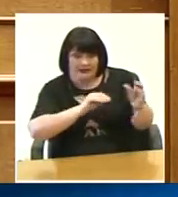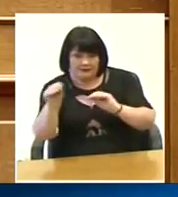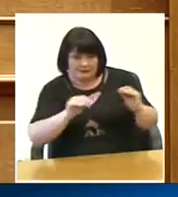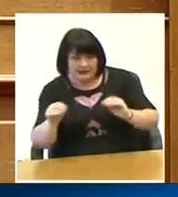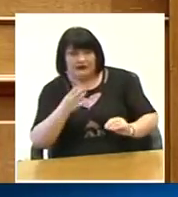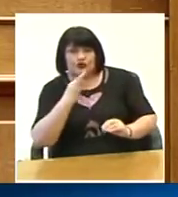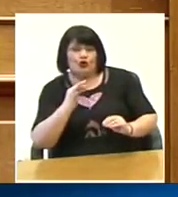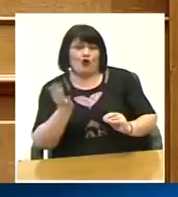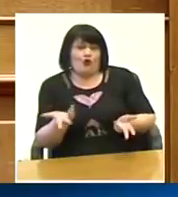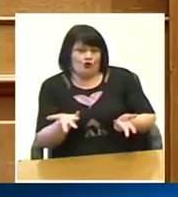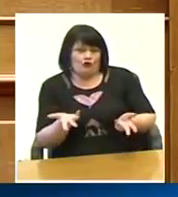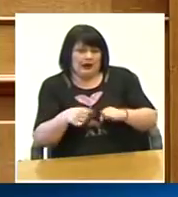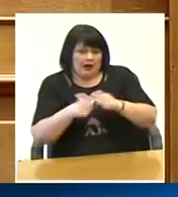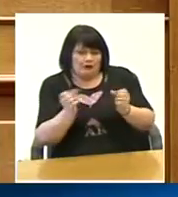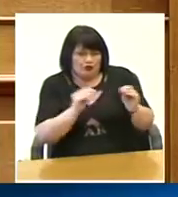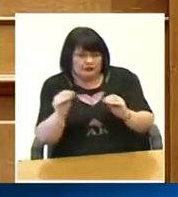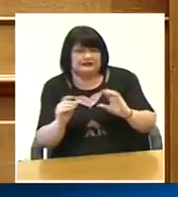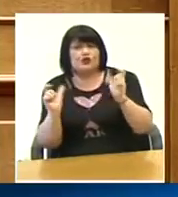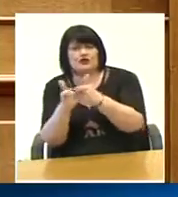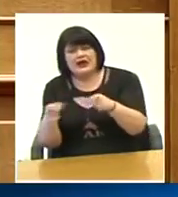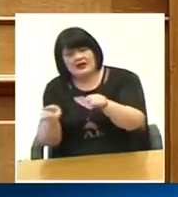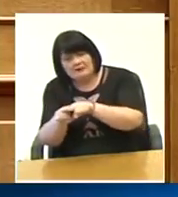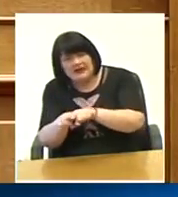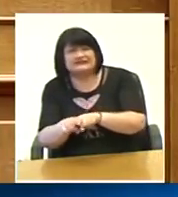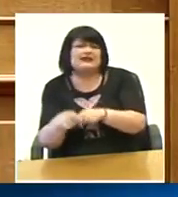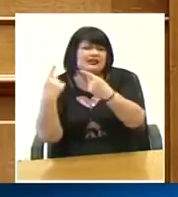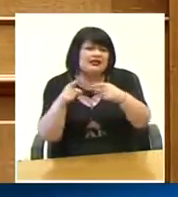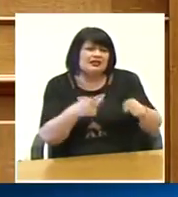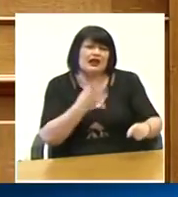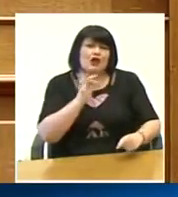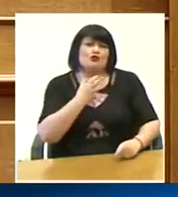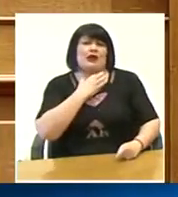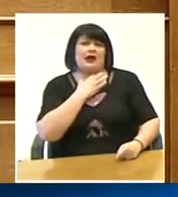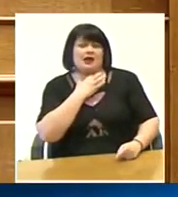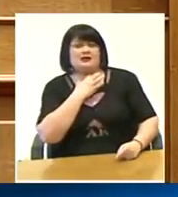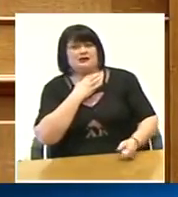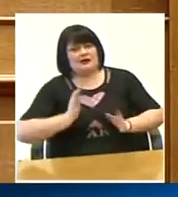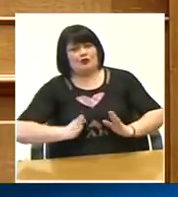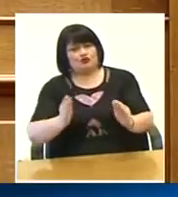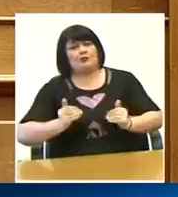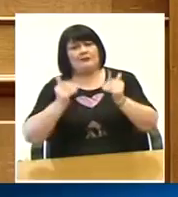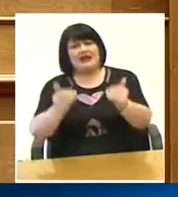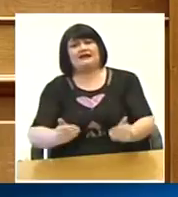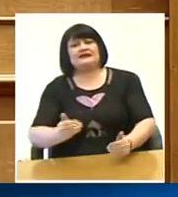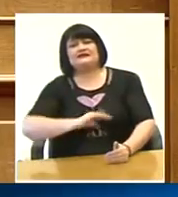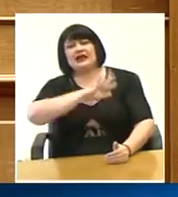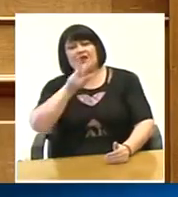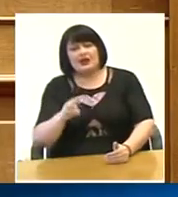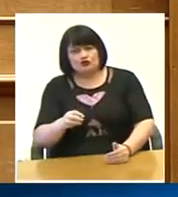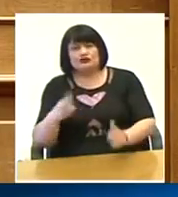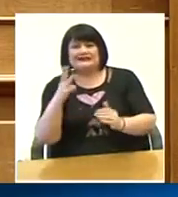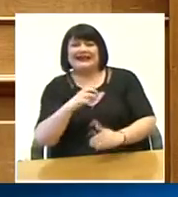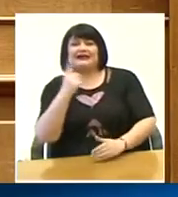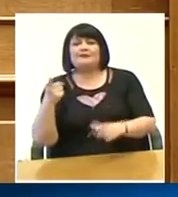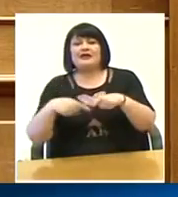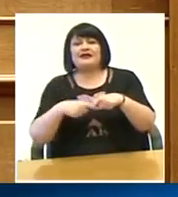αποσπάστηκαν είτε για λόγους οικογενειακούς αλλά βασικά για λόγους ανάγκης του συστήματος δίνεται παράταση μέχρι τη 11.11.19 αυτού του